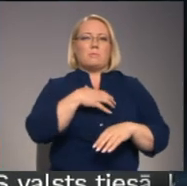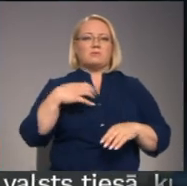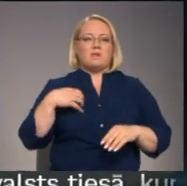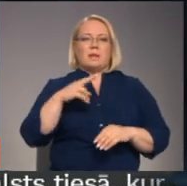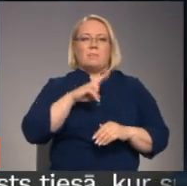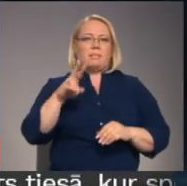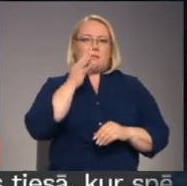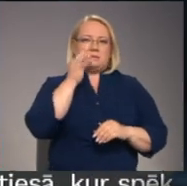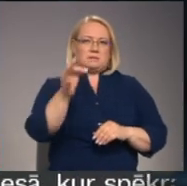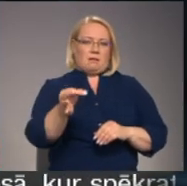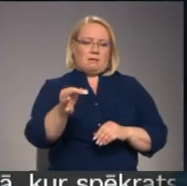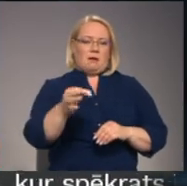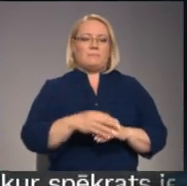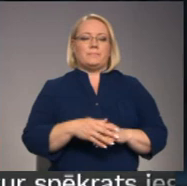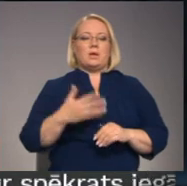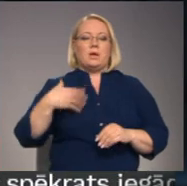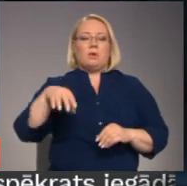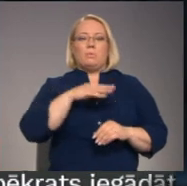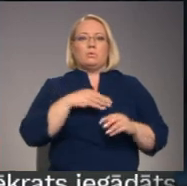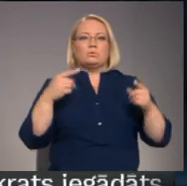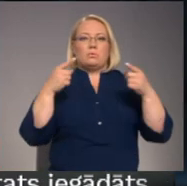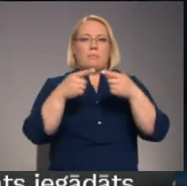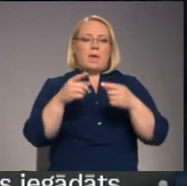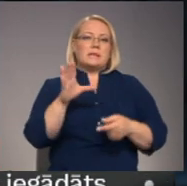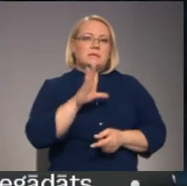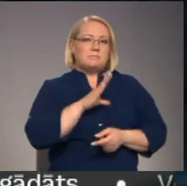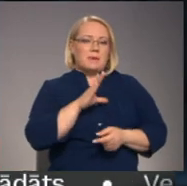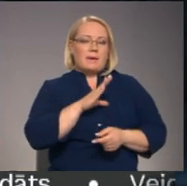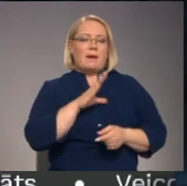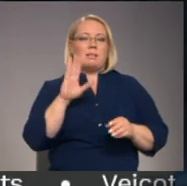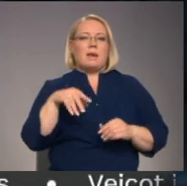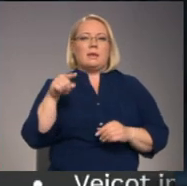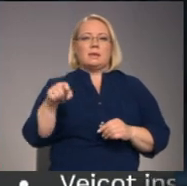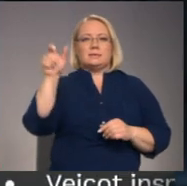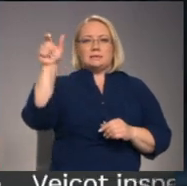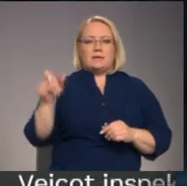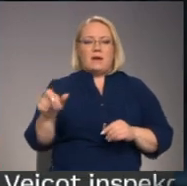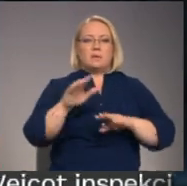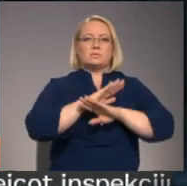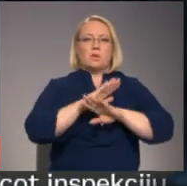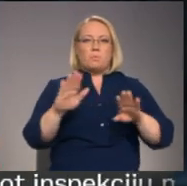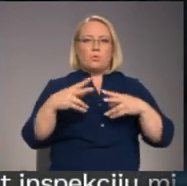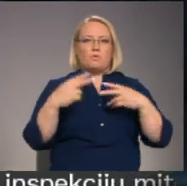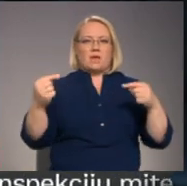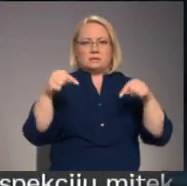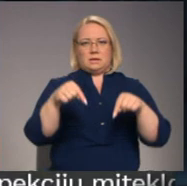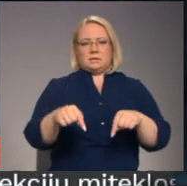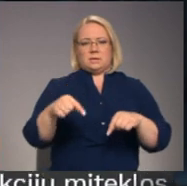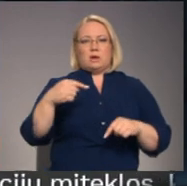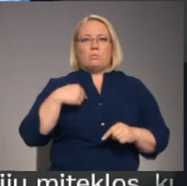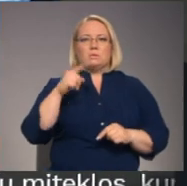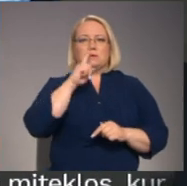Mūsu mērķis bija, lai šī cilvēka nebūtu viesnīca, jo mums ir 100%